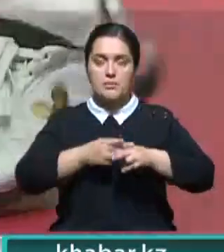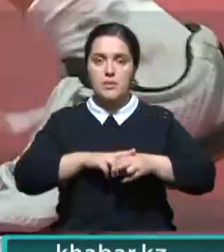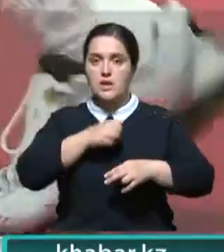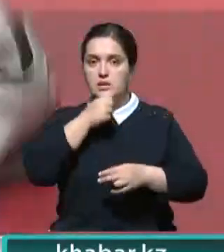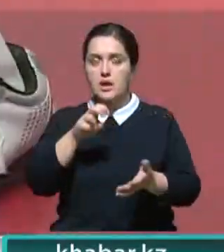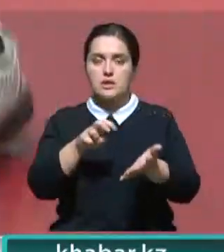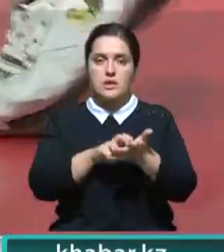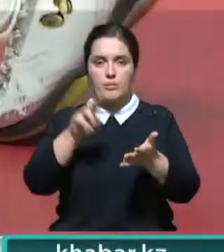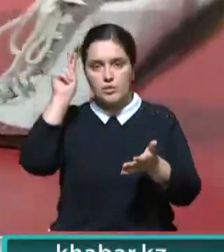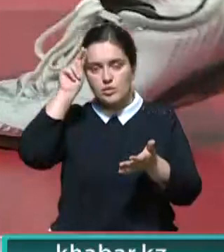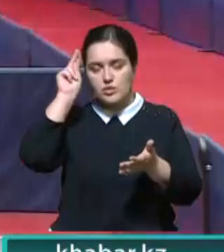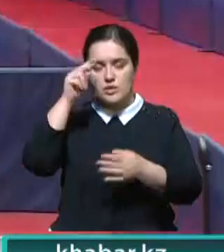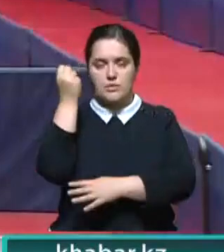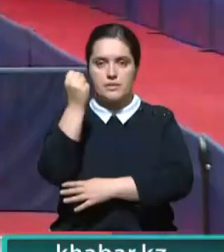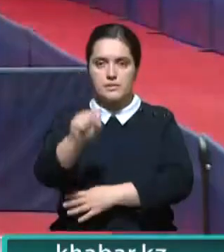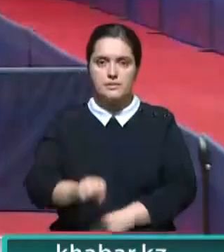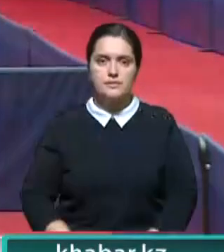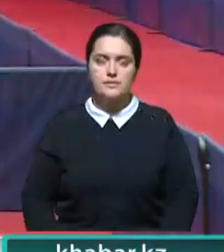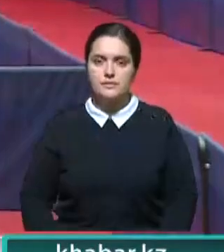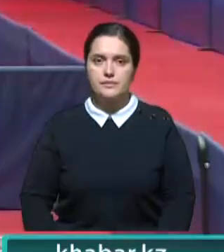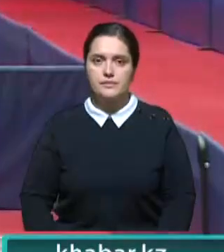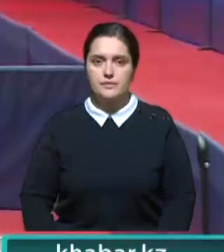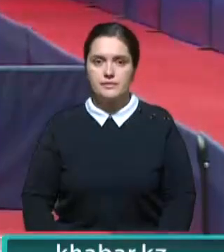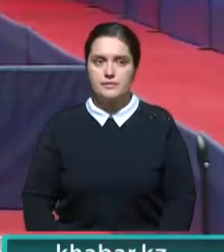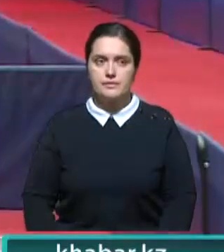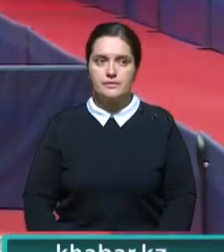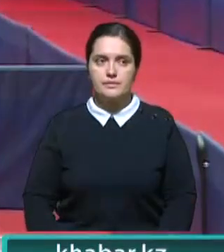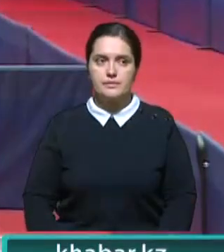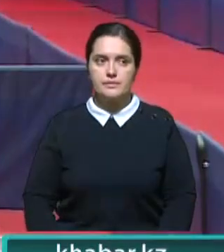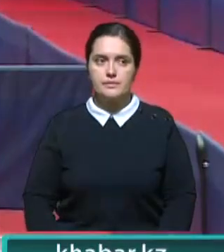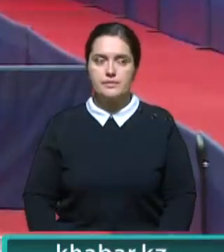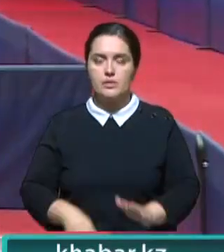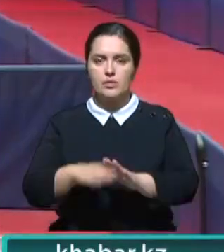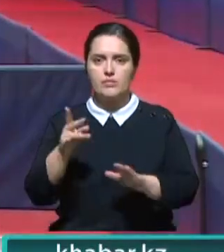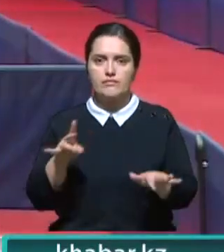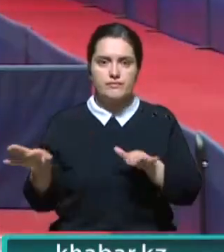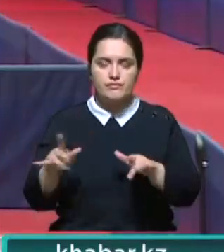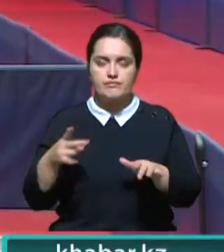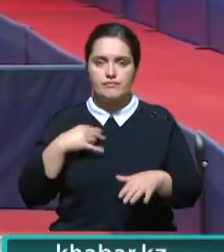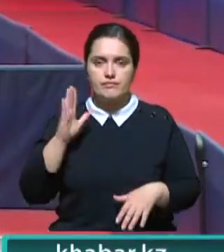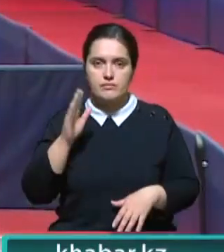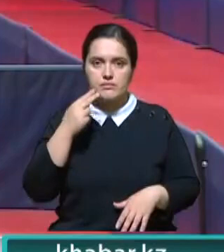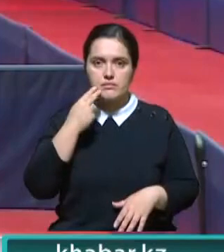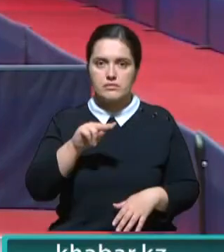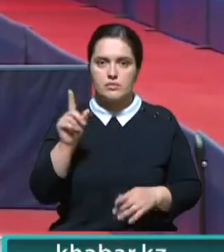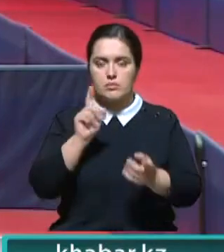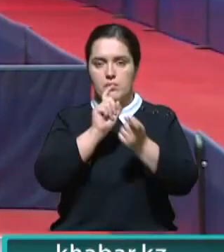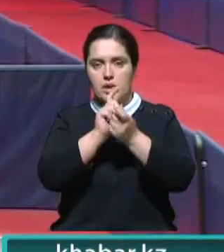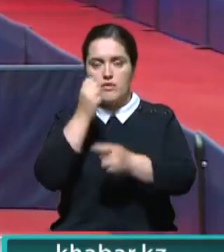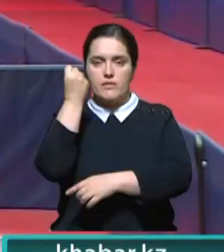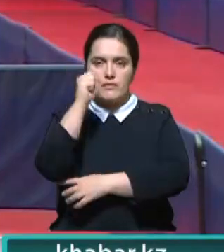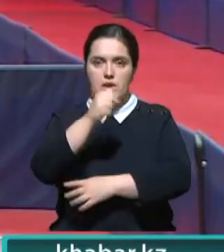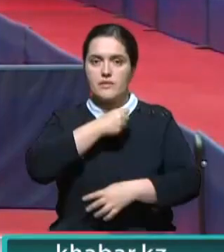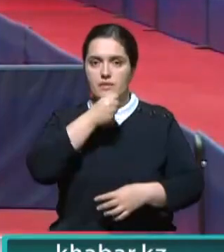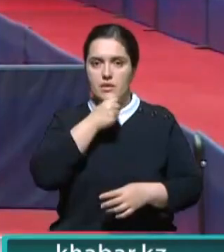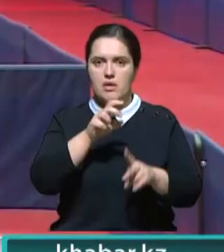не боится, а учится побеждать. С ним нужно более тактично играть, показывать свой лучший теннис, чтобы с ними бороться, выигрывать их. Это